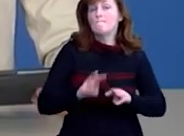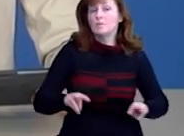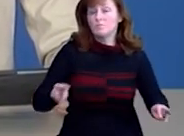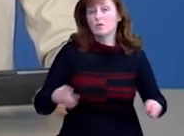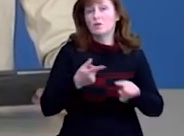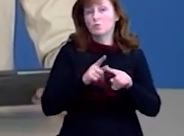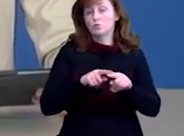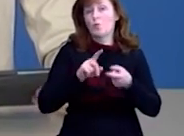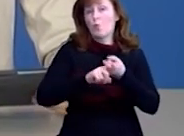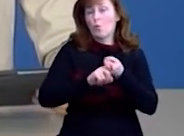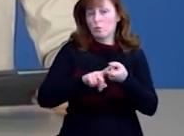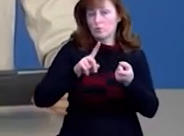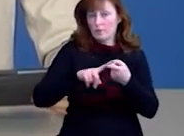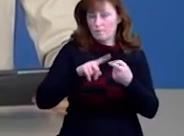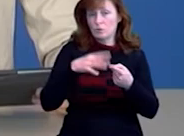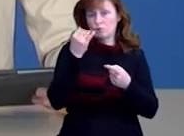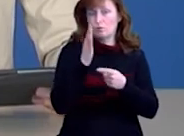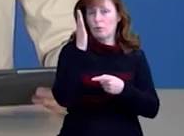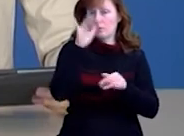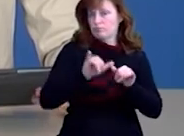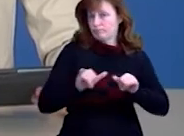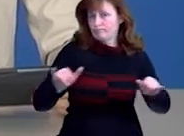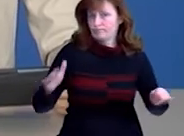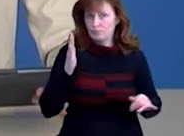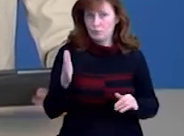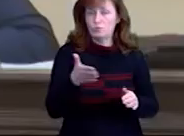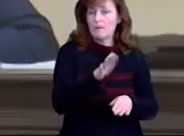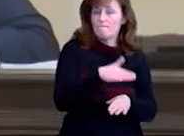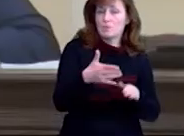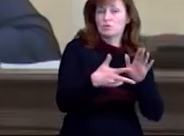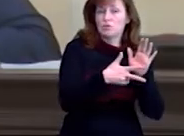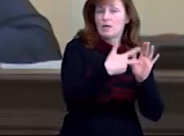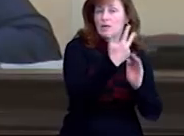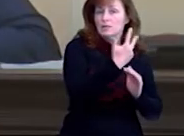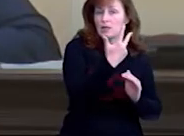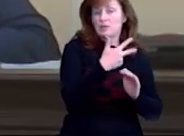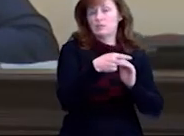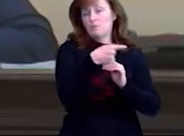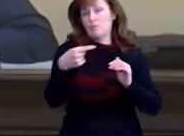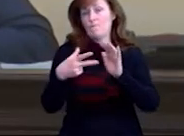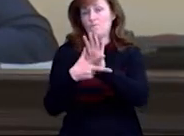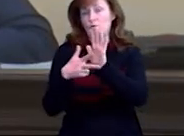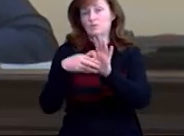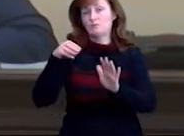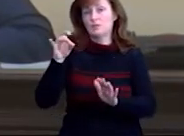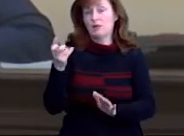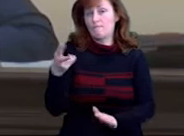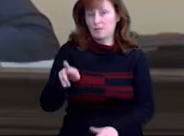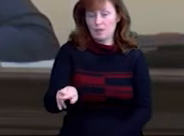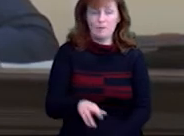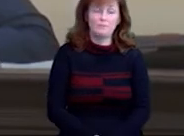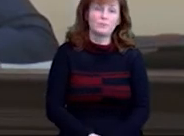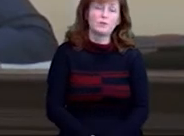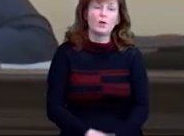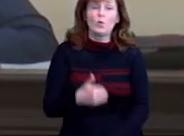це, пік коронавірусу ще попереду, між 3 і 8 травня. У нас є дуже чіткий план виходу з